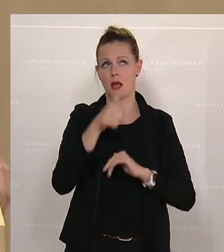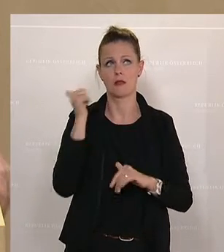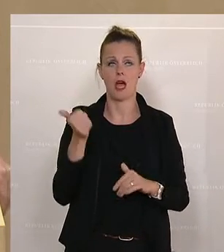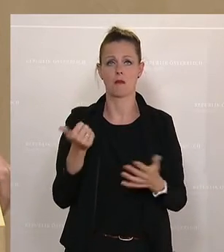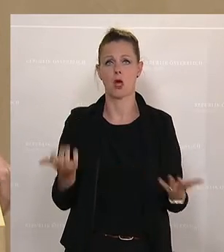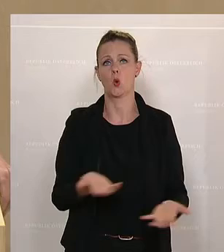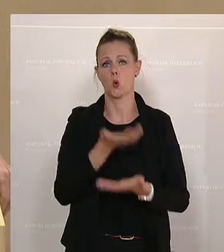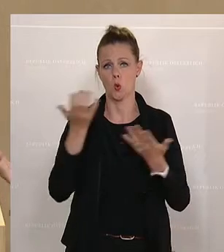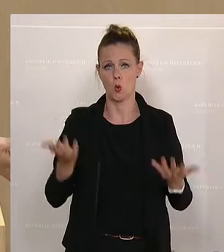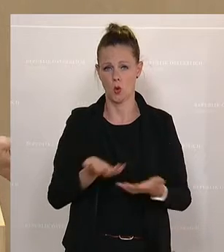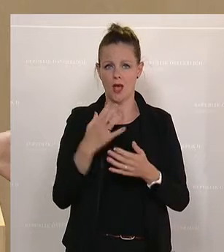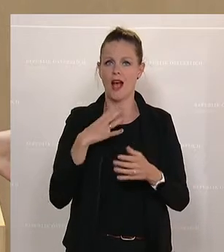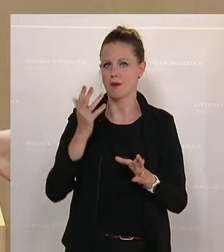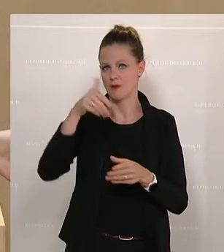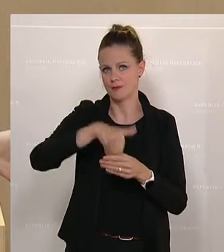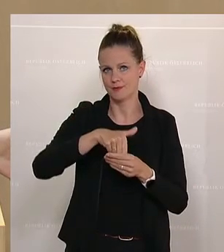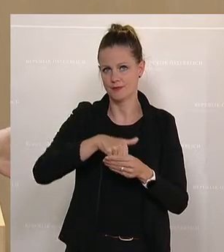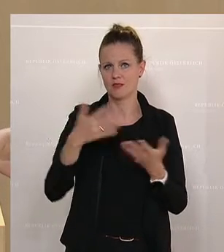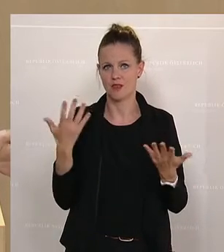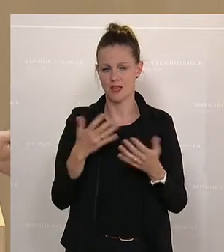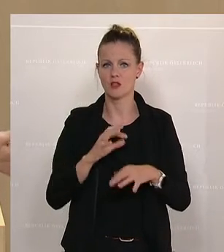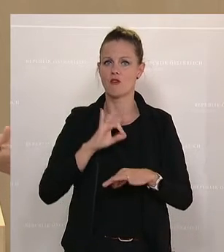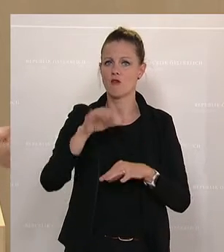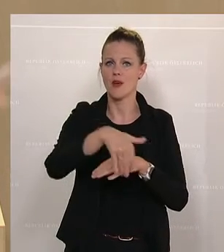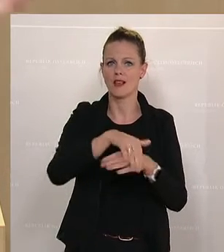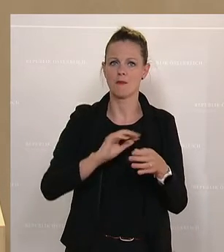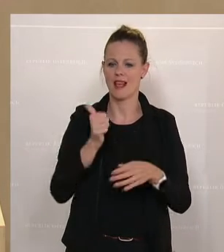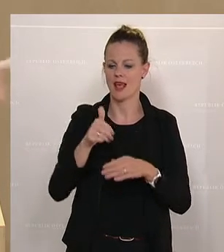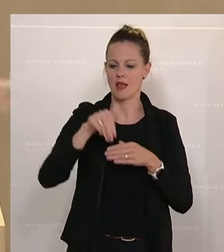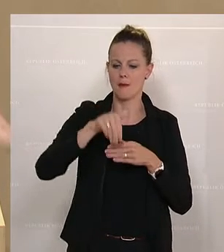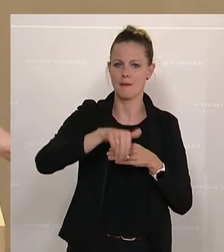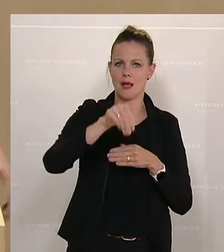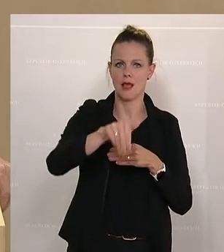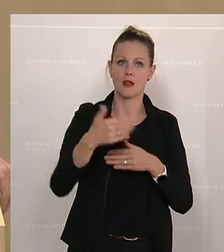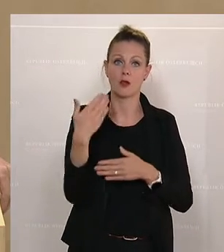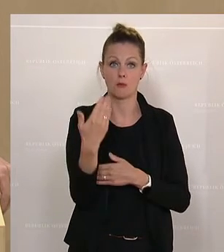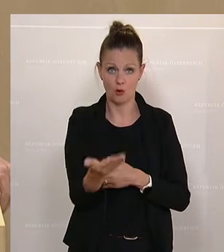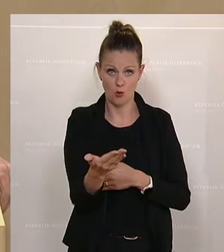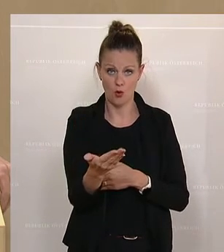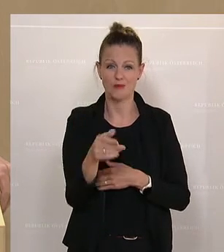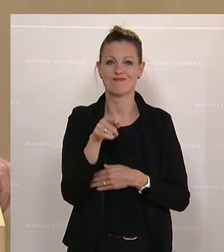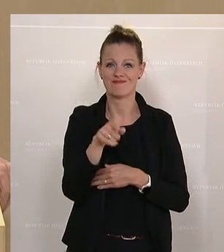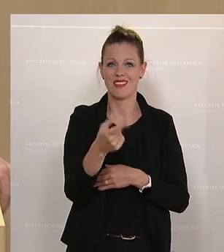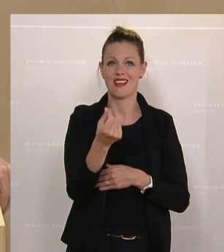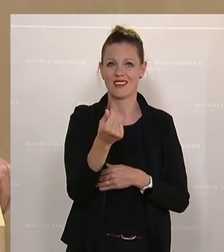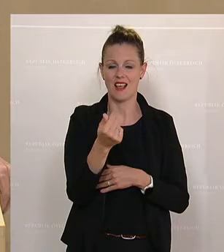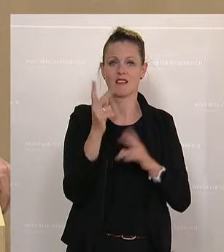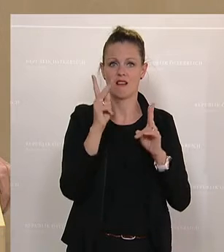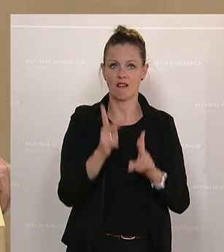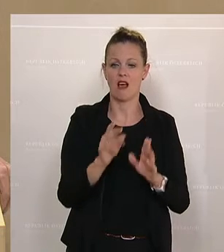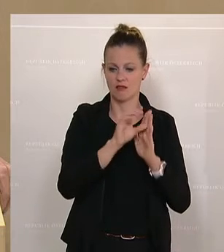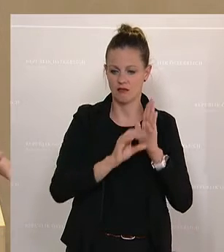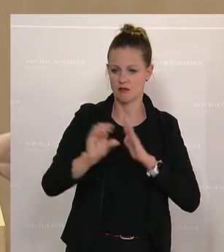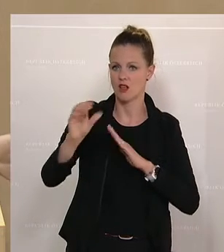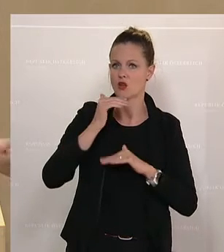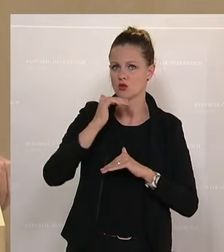sexy an, aber geht es darum, dass den Gemeinden eine Milliarde Euro zur Verfügung steht. Und dieses Geld kann für die Sommerbetreuung verwendet